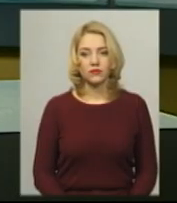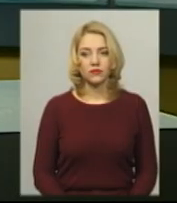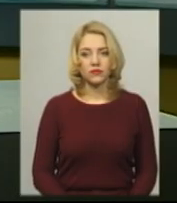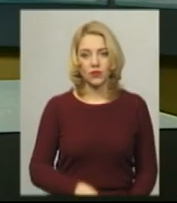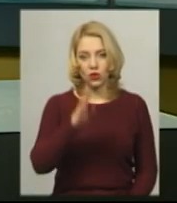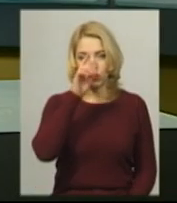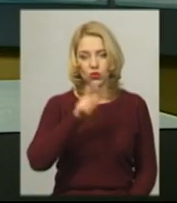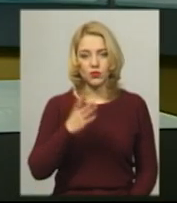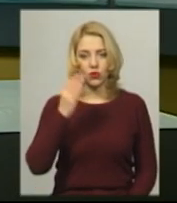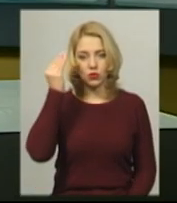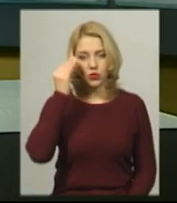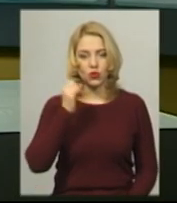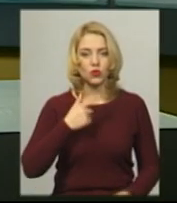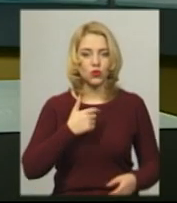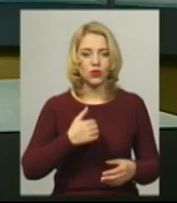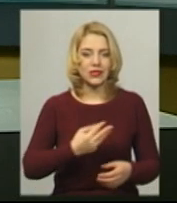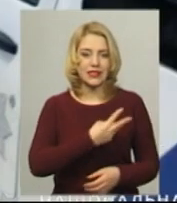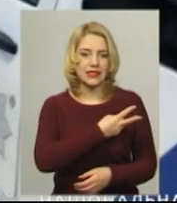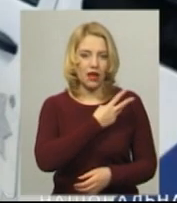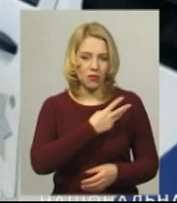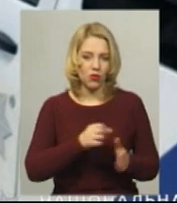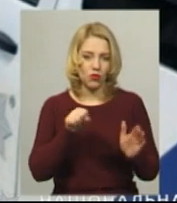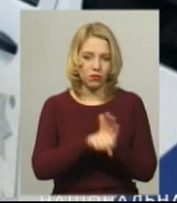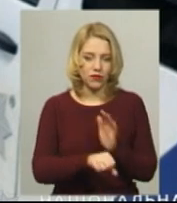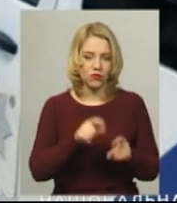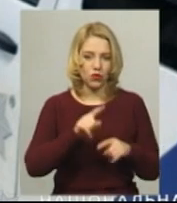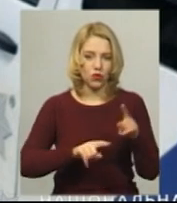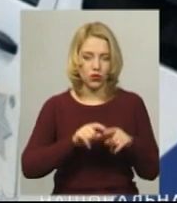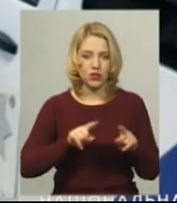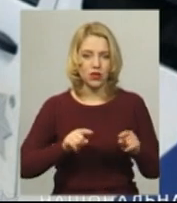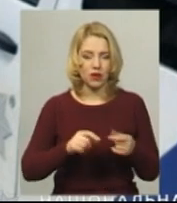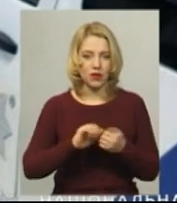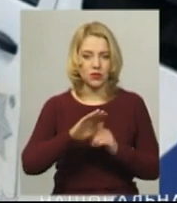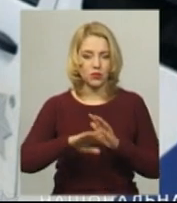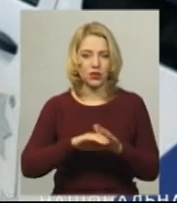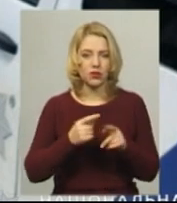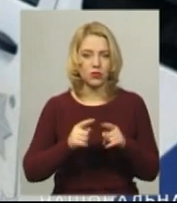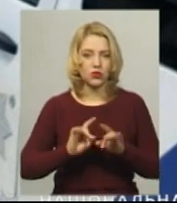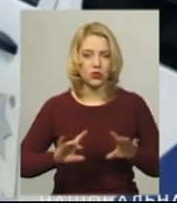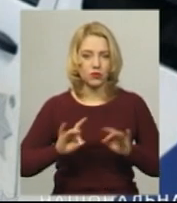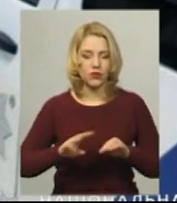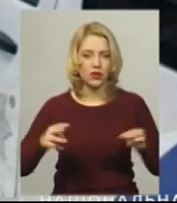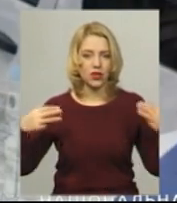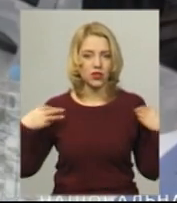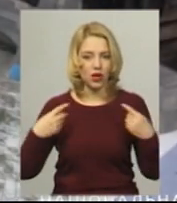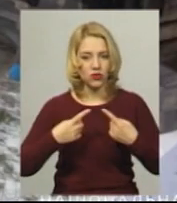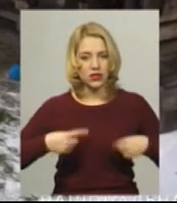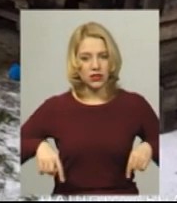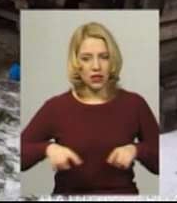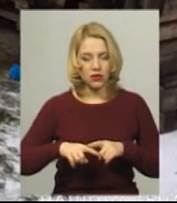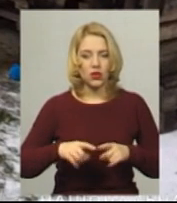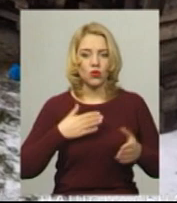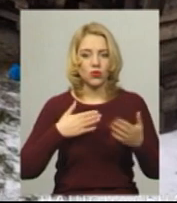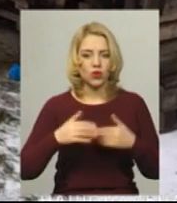Хлопця, якого підозрюють у замаху на вбивство родичів, затримали у Кам'янці-Подільському. Про це розповіла начальниця сектору комунікації